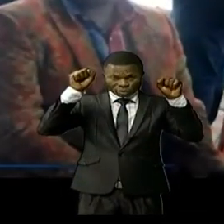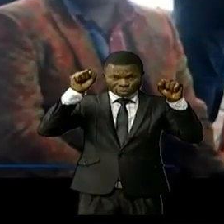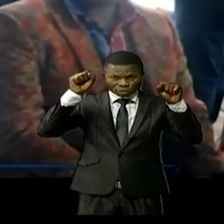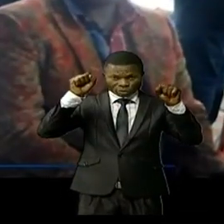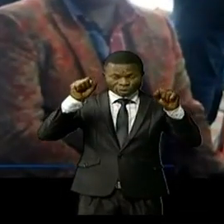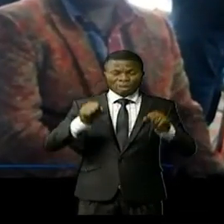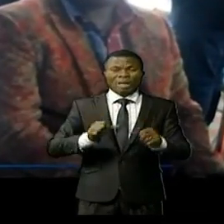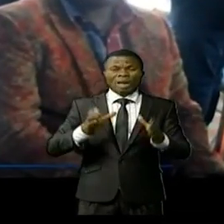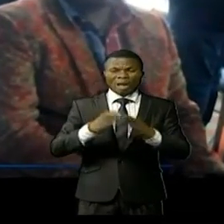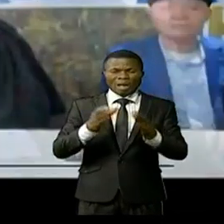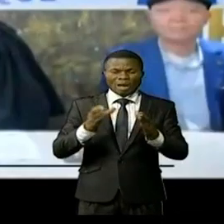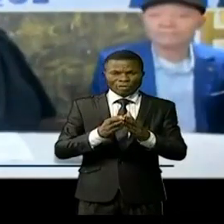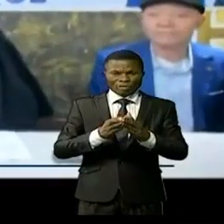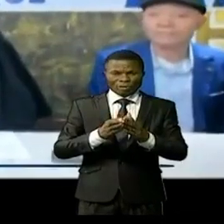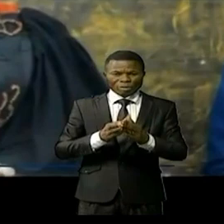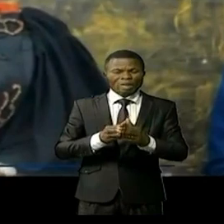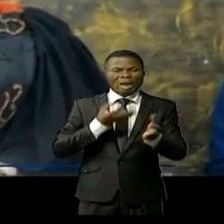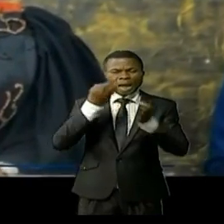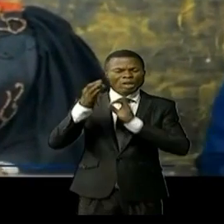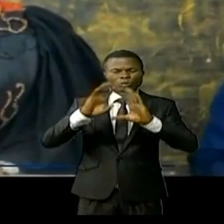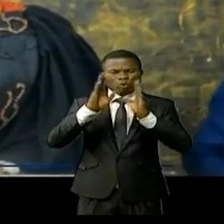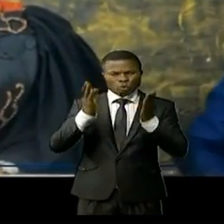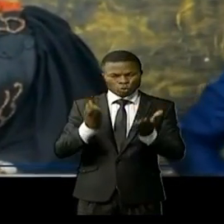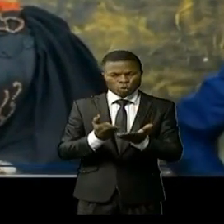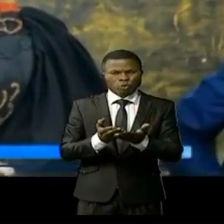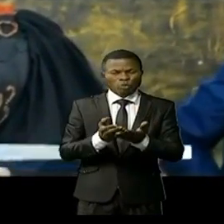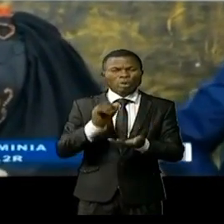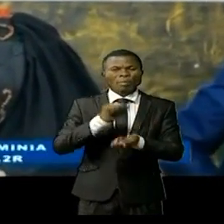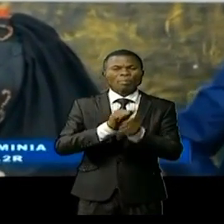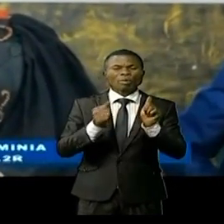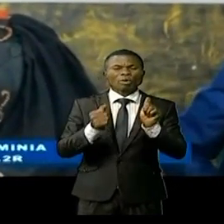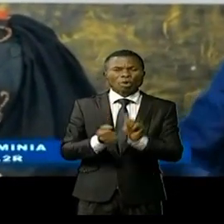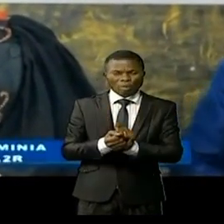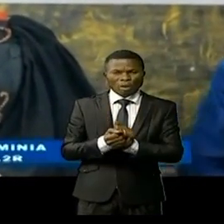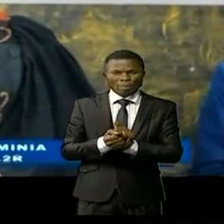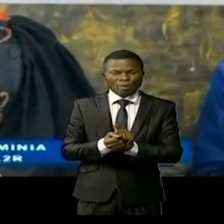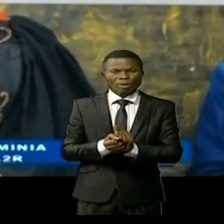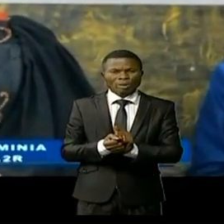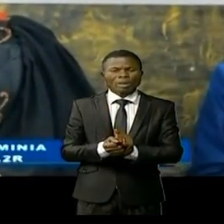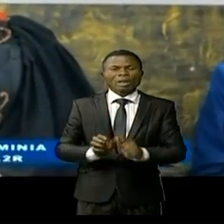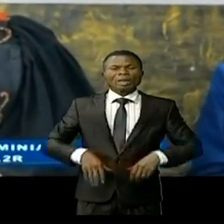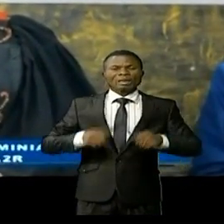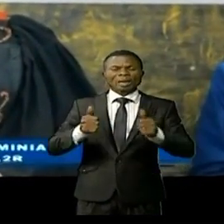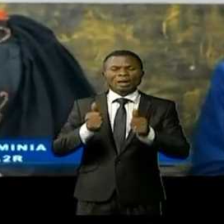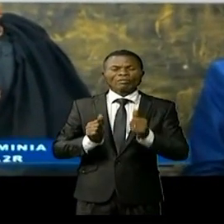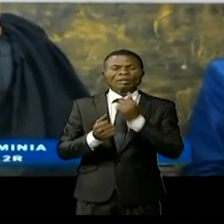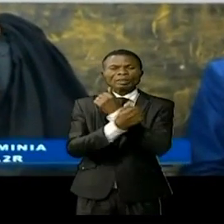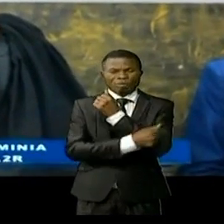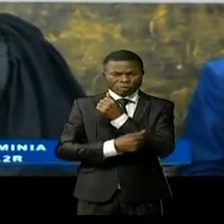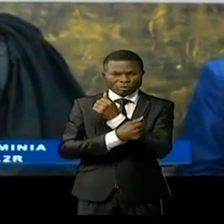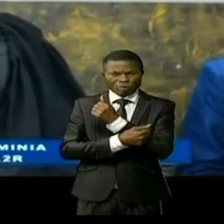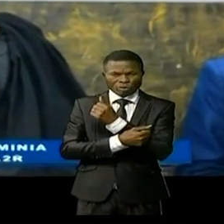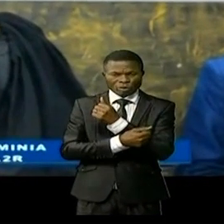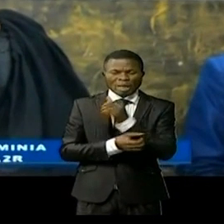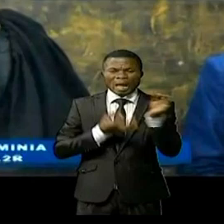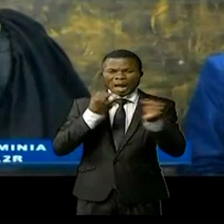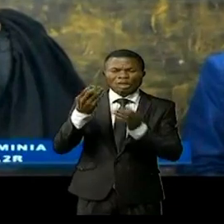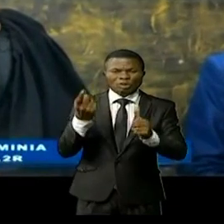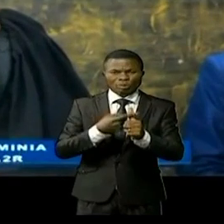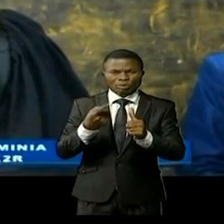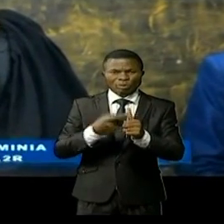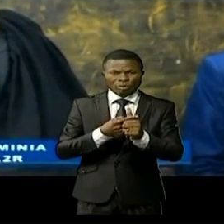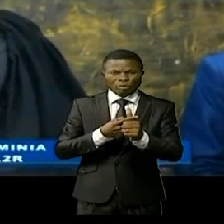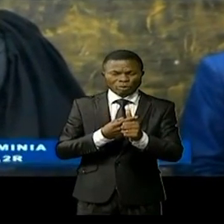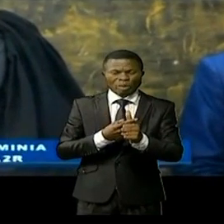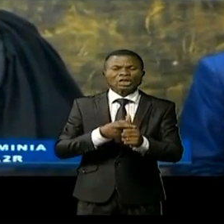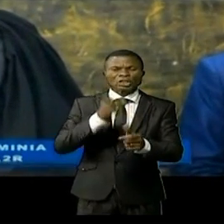modestie a passé en revue pratiquement tous les secteurs de la vie nationale tout en soulignant à juste